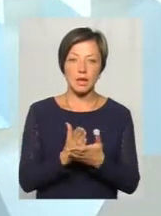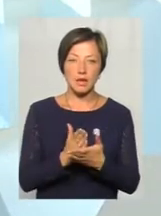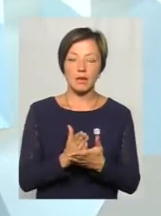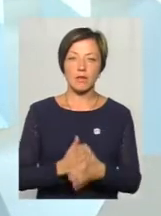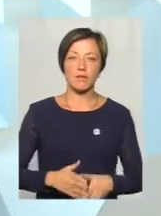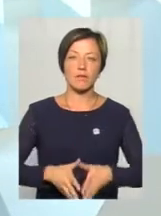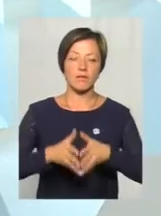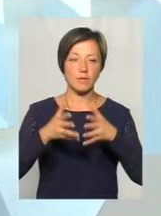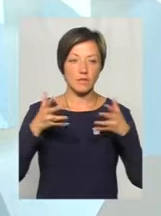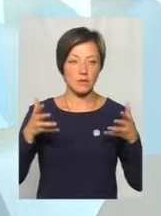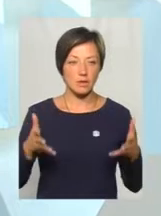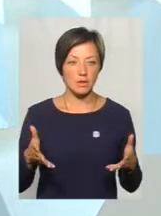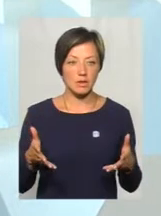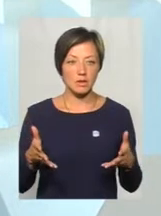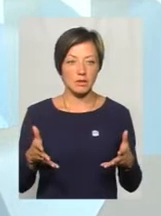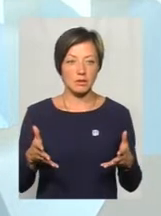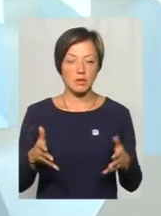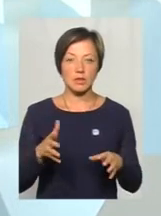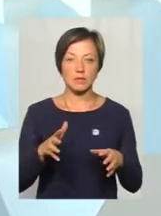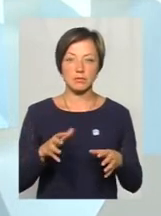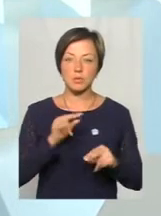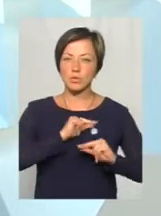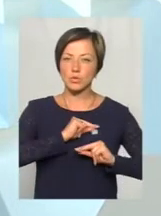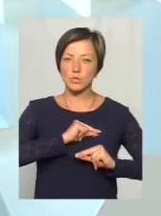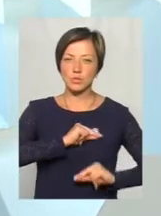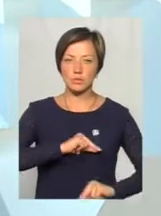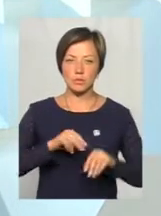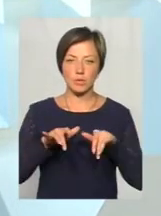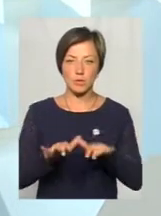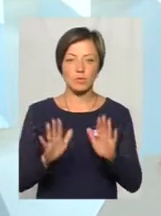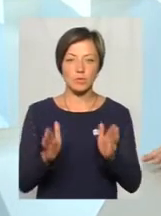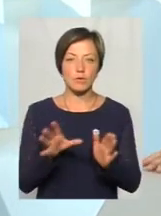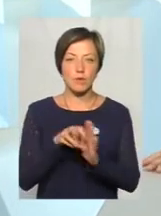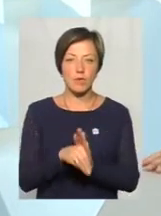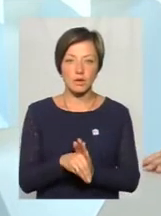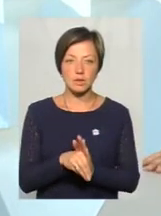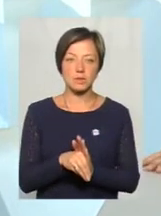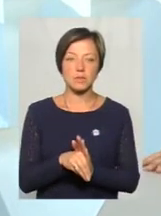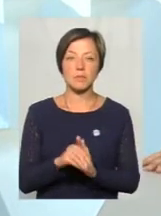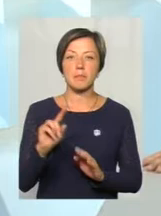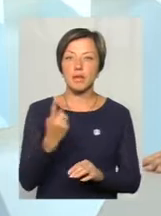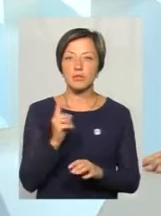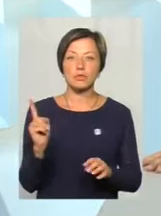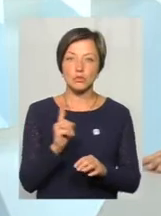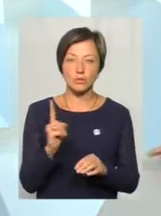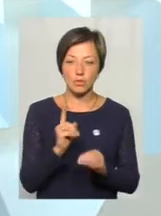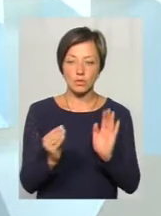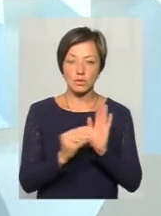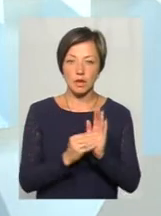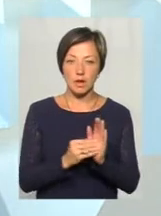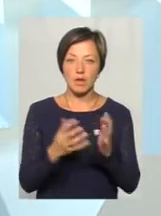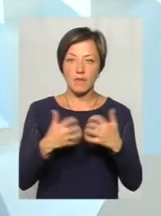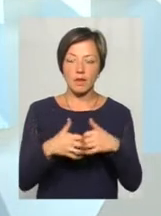достатньо трудоємкий процес. І ми будемо впроваджувати етапи, ми в першу чергу поставимо валідатори